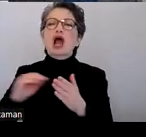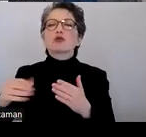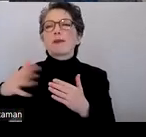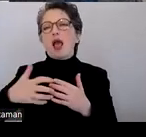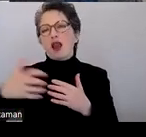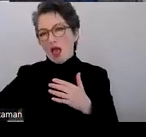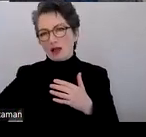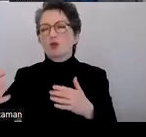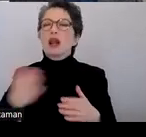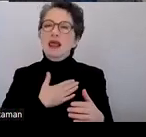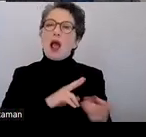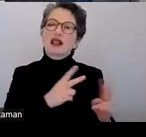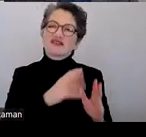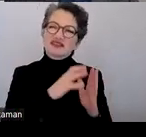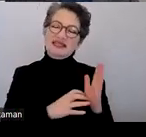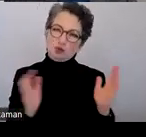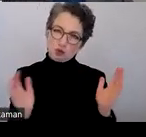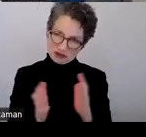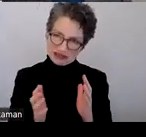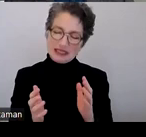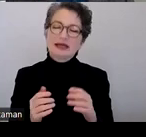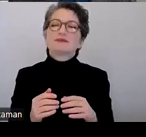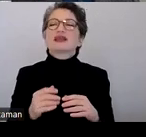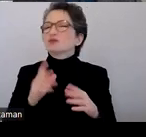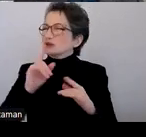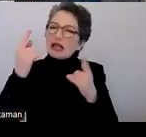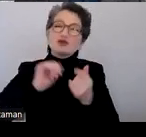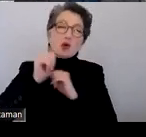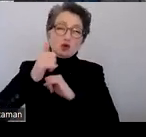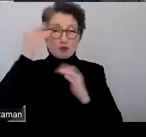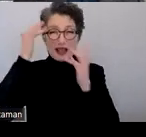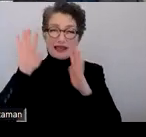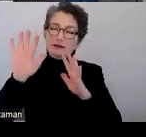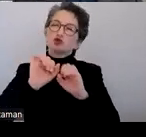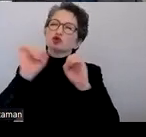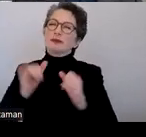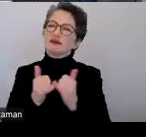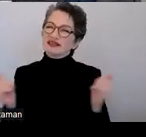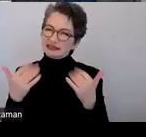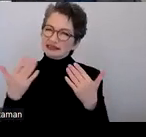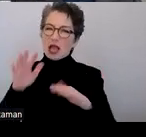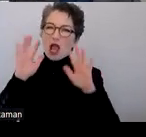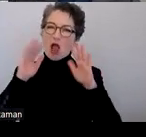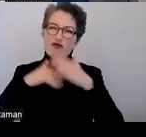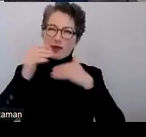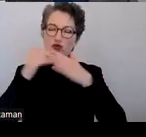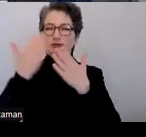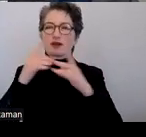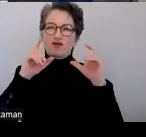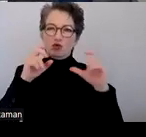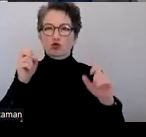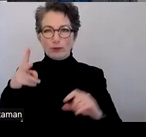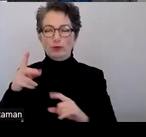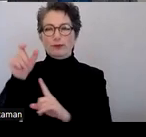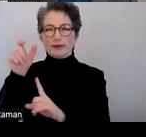Einheitlich, da muss ich mir überlegen, vielleicht eine Systematik, wie ich diese kurzen Texte aufbaue. Zum Beispiel Foto, Doppelpunkt und dann die